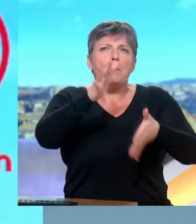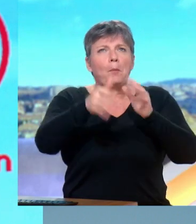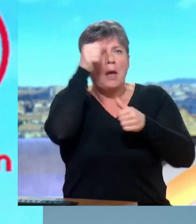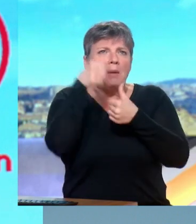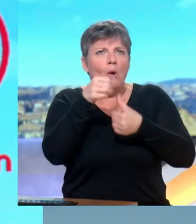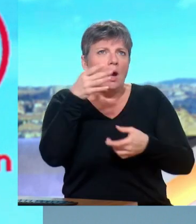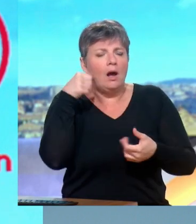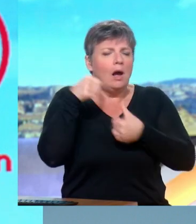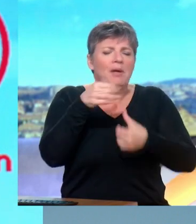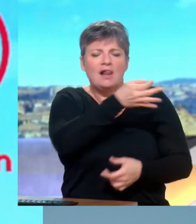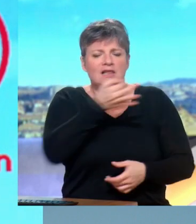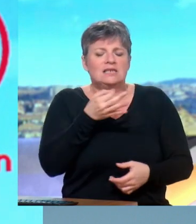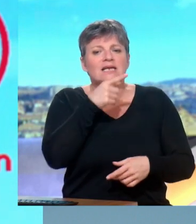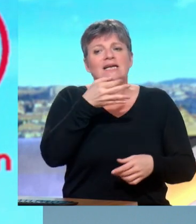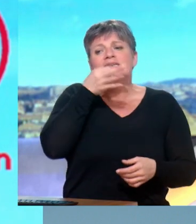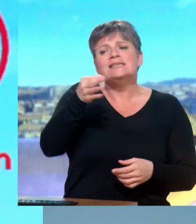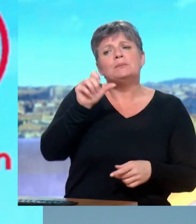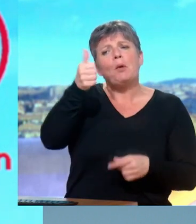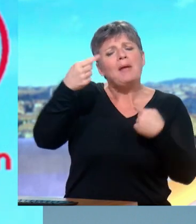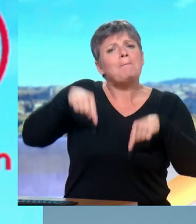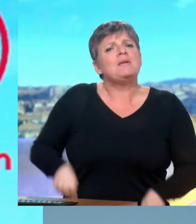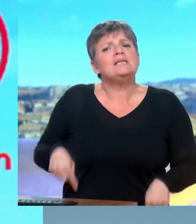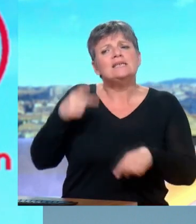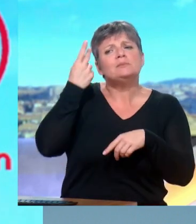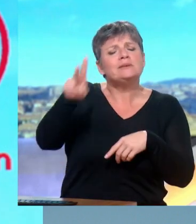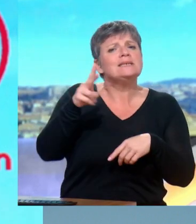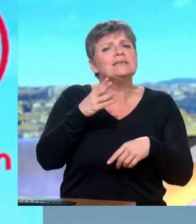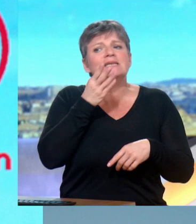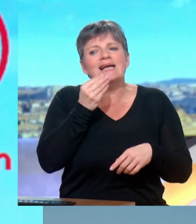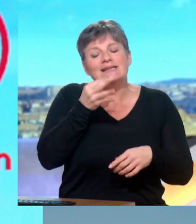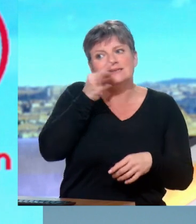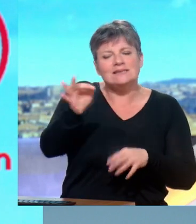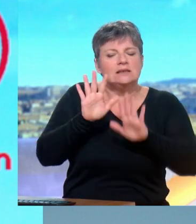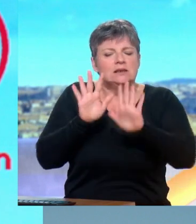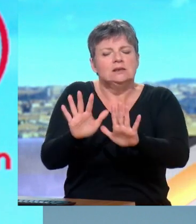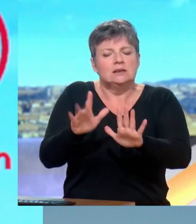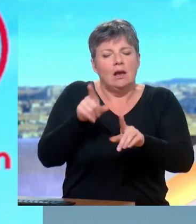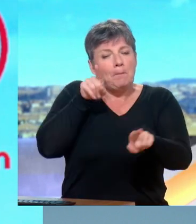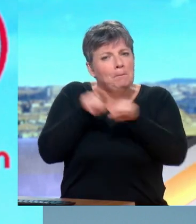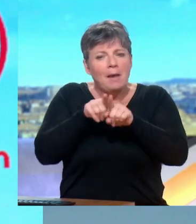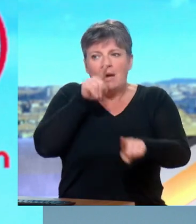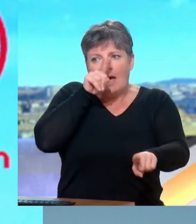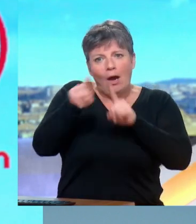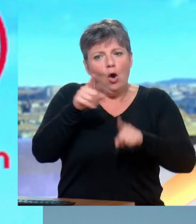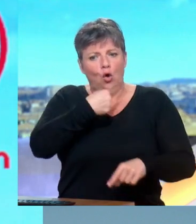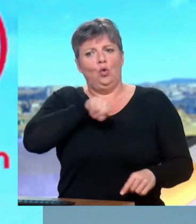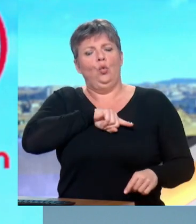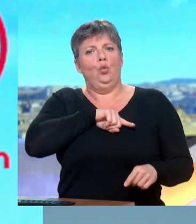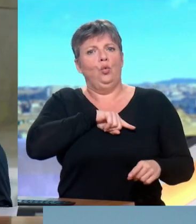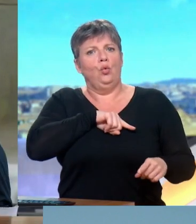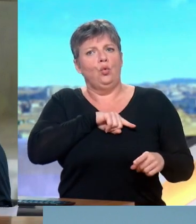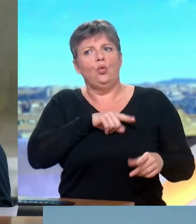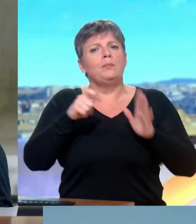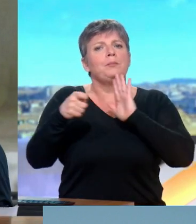mémoire, il a dit à Netanyahou, le premier ministre israélien, ne faites pas la même erreur que celle que nous avons faite